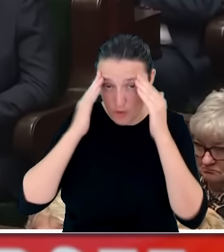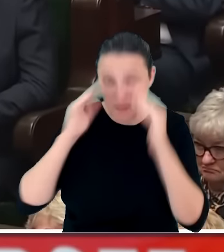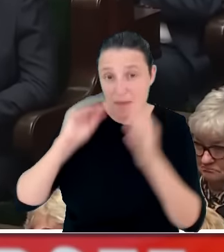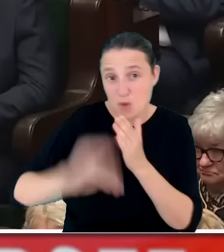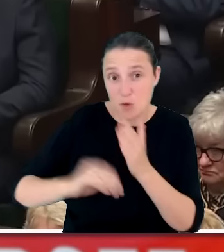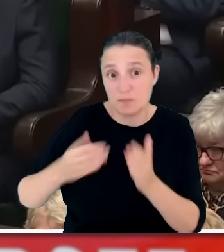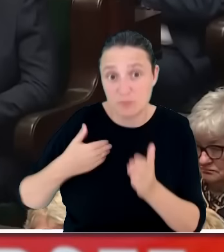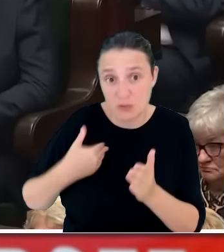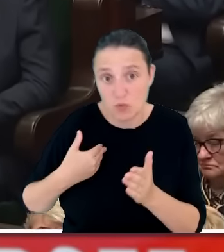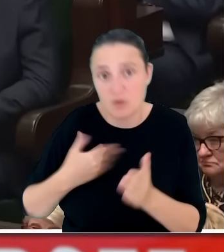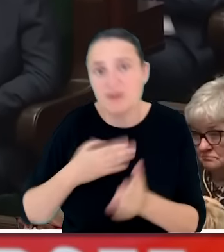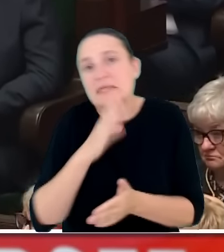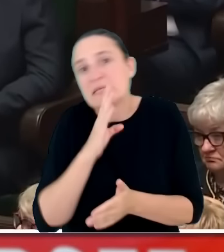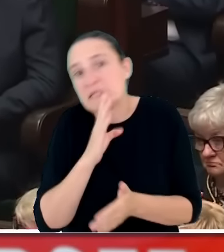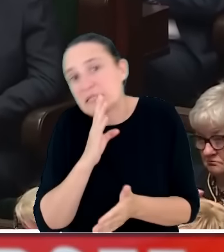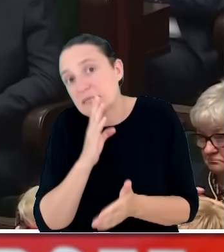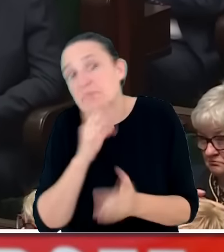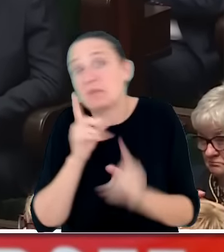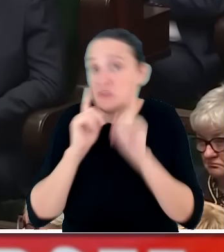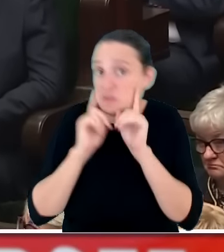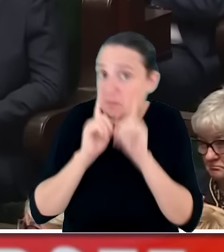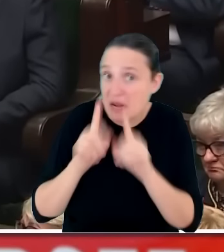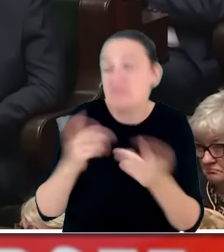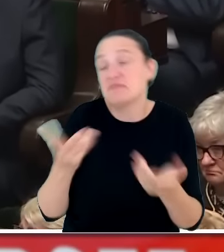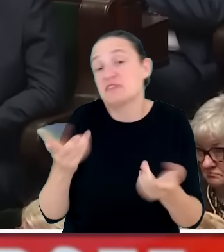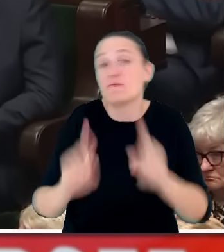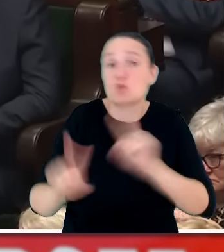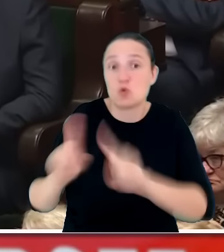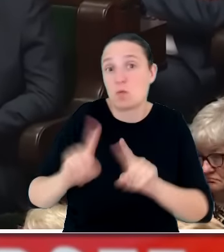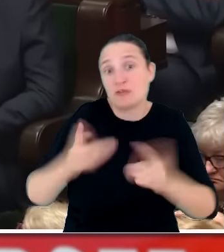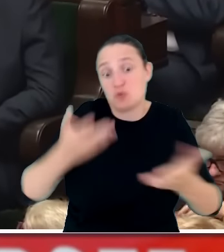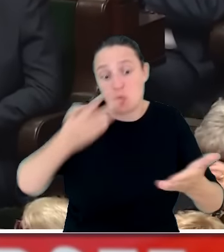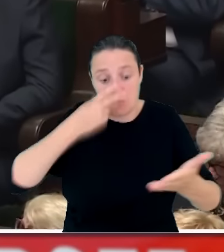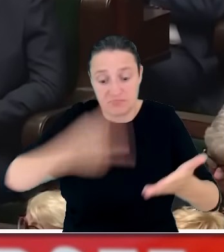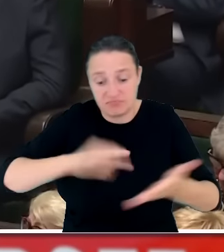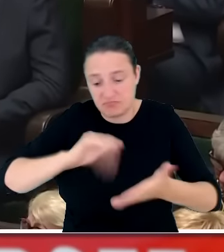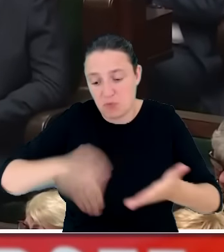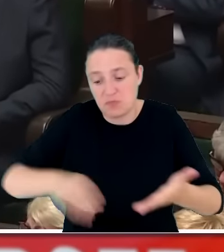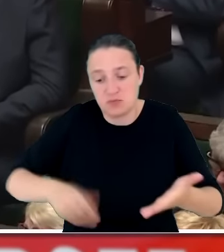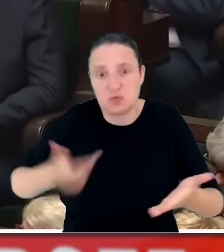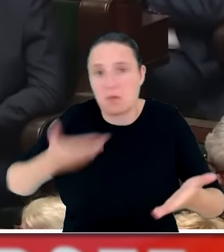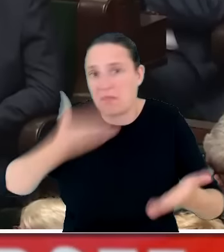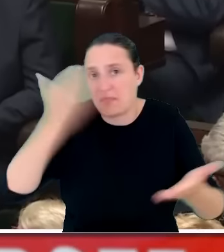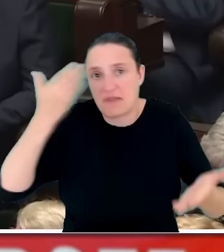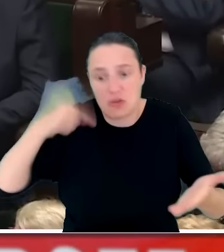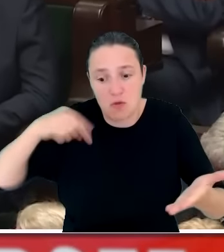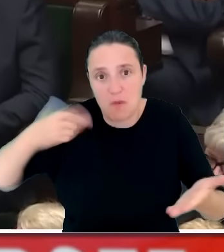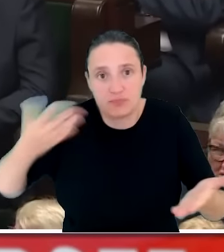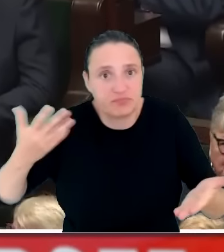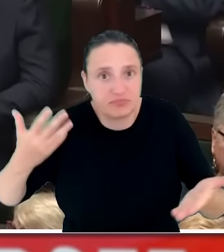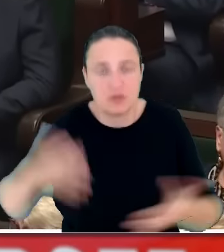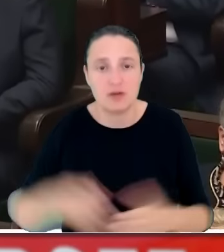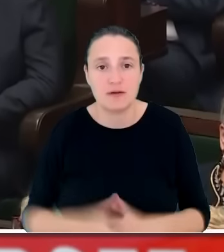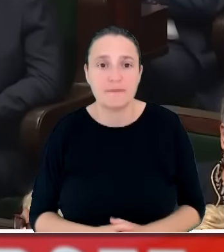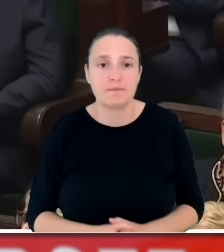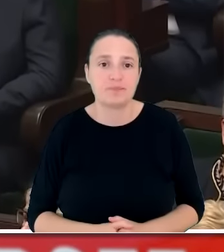chyba że dać wiarę jego tłumaczeniom i nie wiedział, co podpisuje. Tutaj Tusk tłumaczy to przede wszystkim